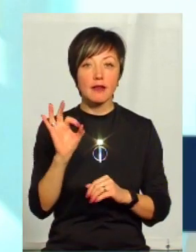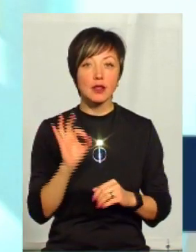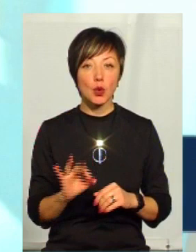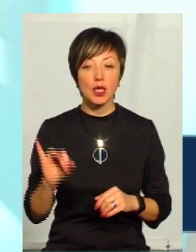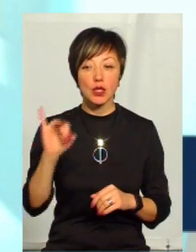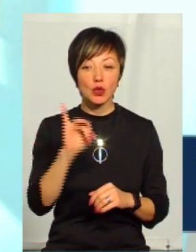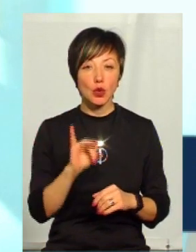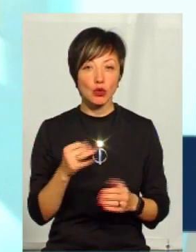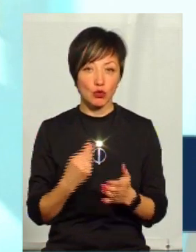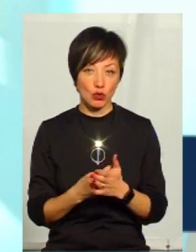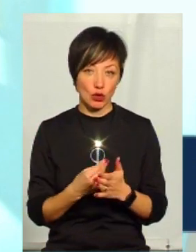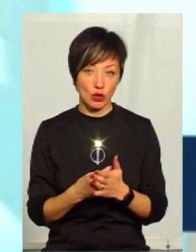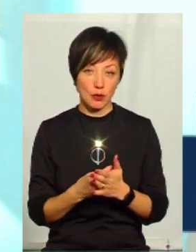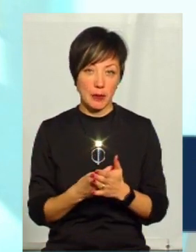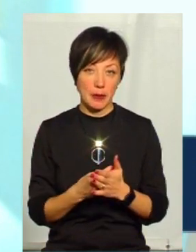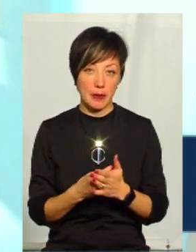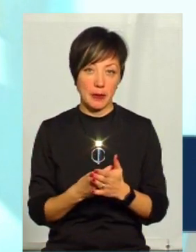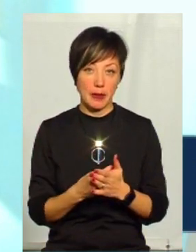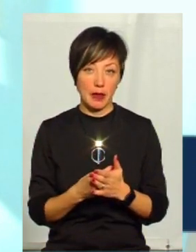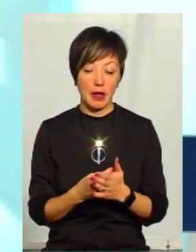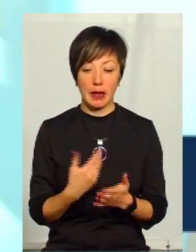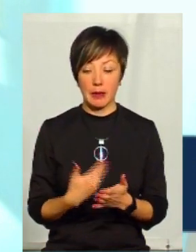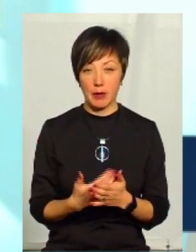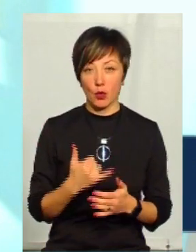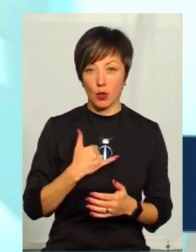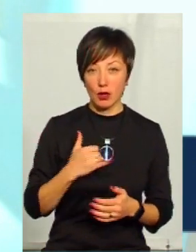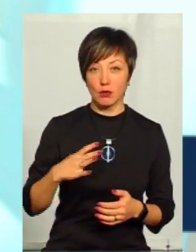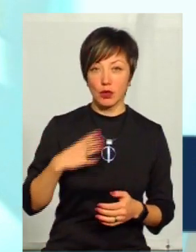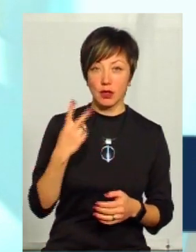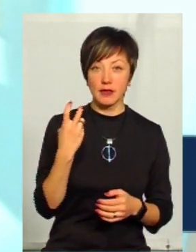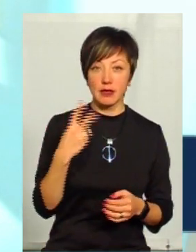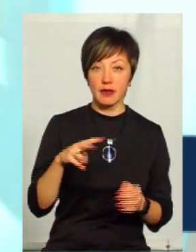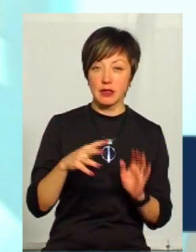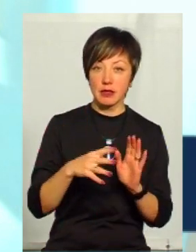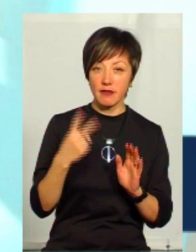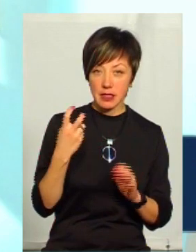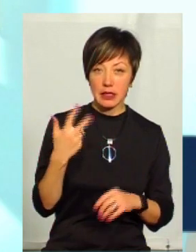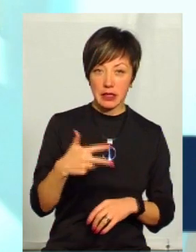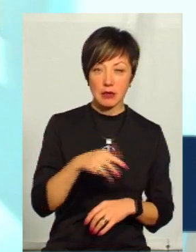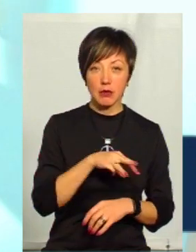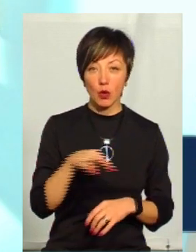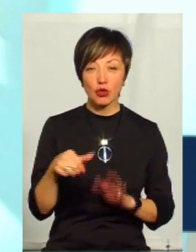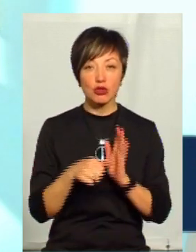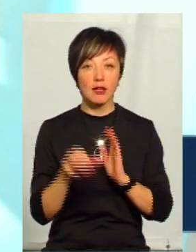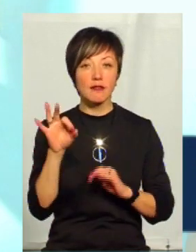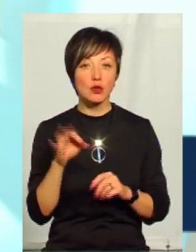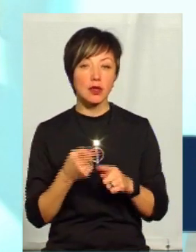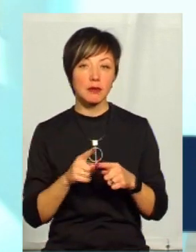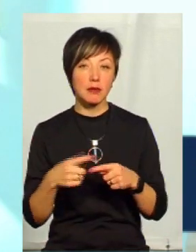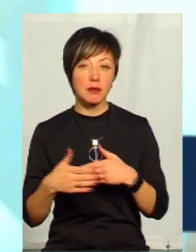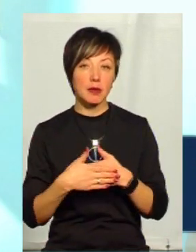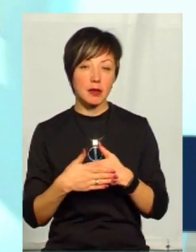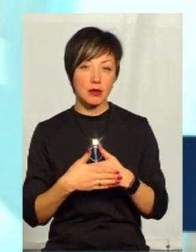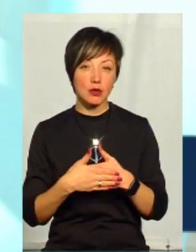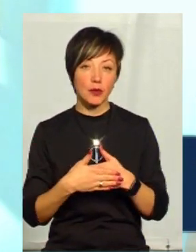історичного бюджету. Тобто, якщо в нас було, наприклад, там 229, там 230 мільйонів, 60% – це там